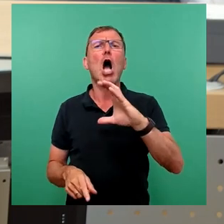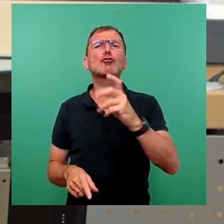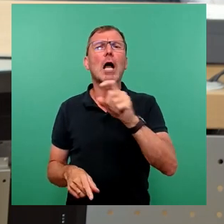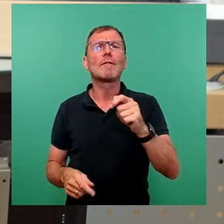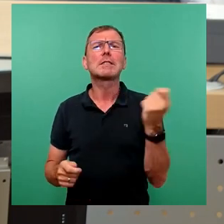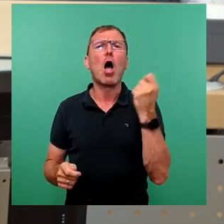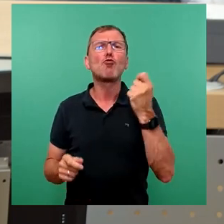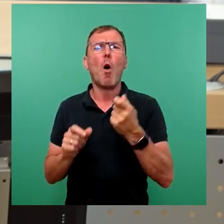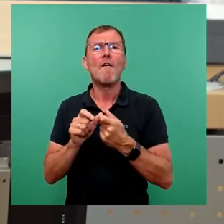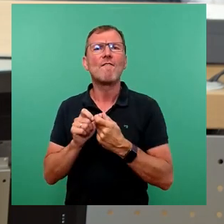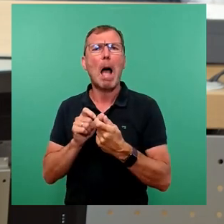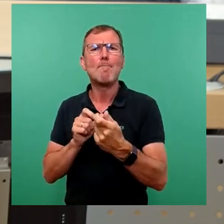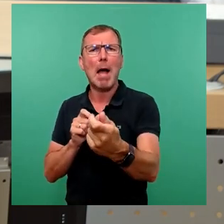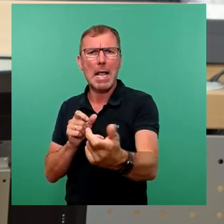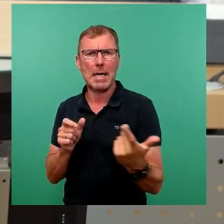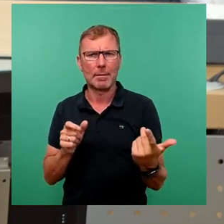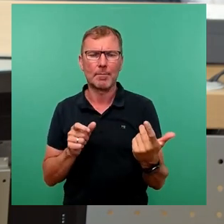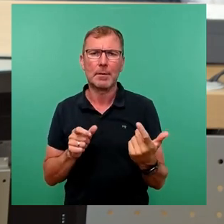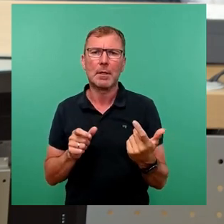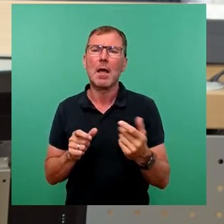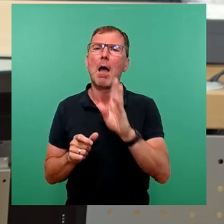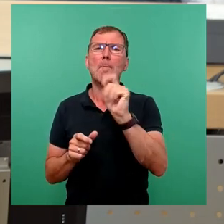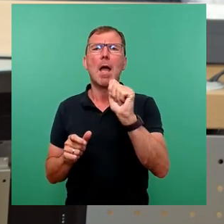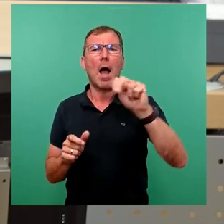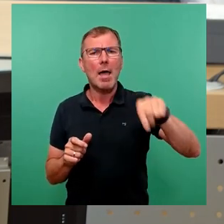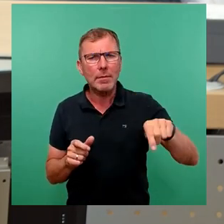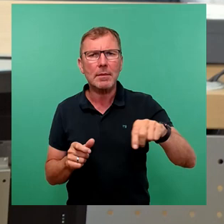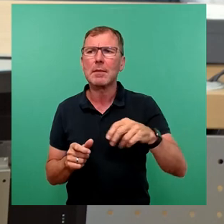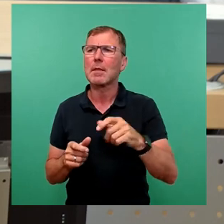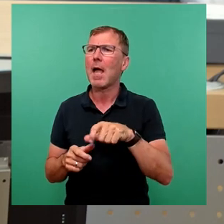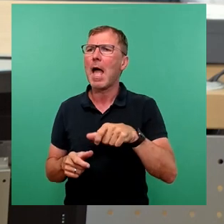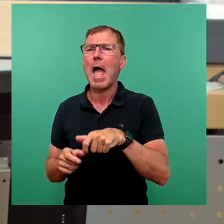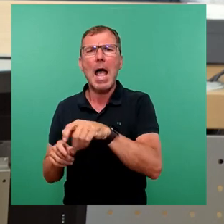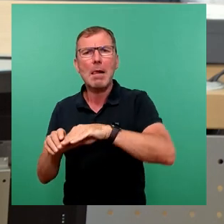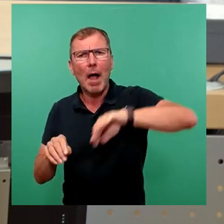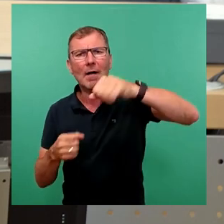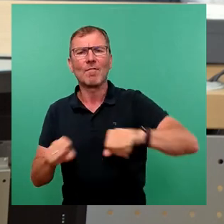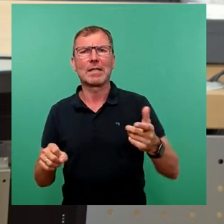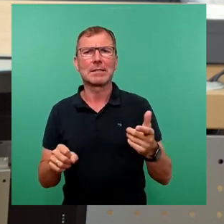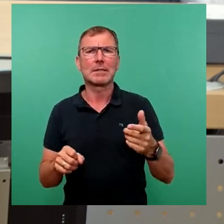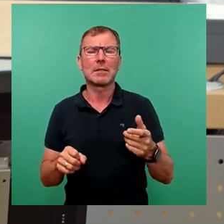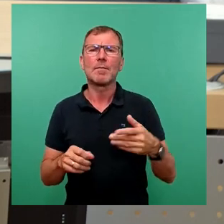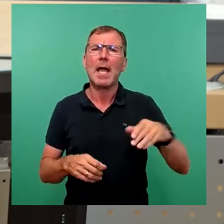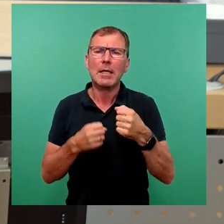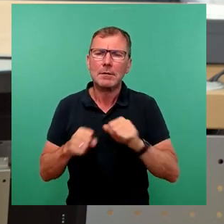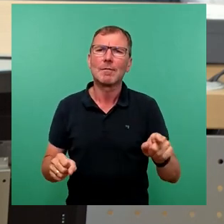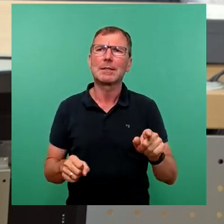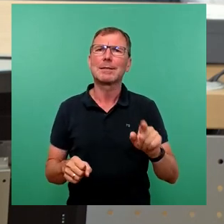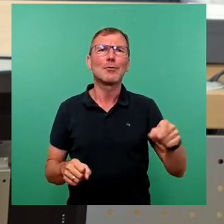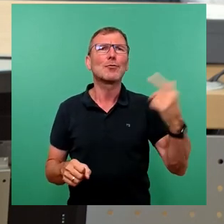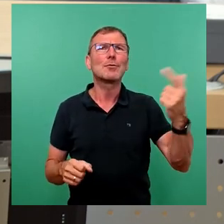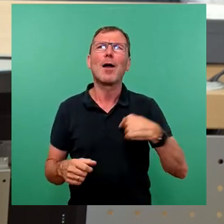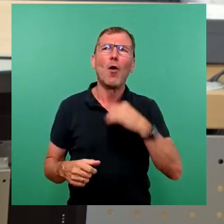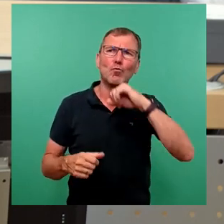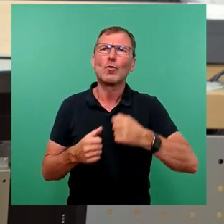Die BRN, das Elphangfest und das Hechtfest haben ihren Charakter durch ihren Drang zur Größe verloren.